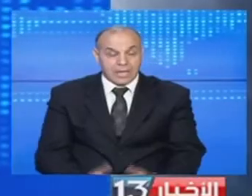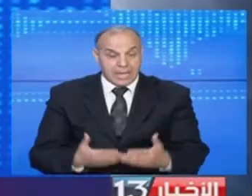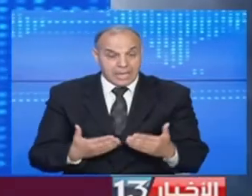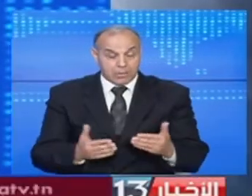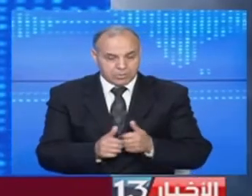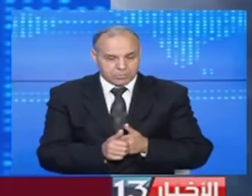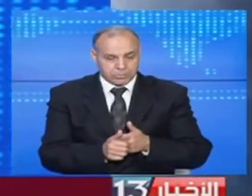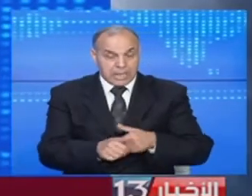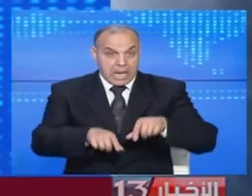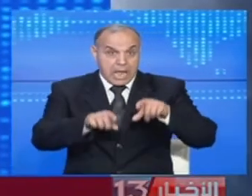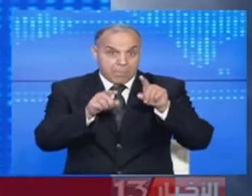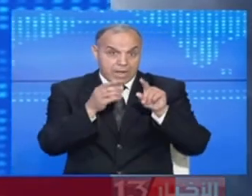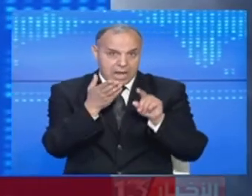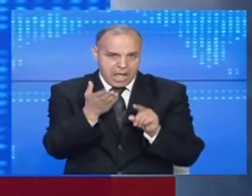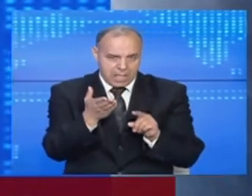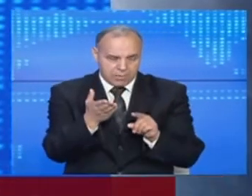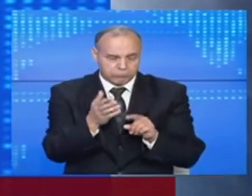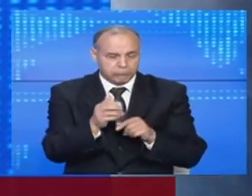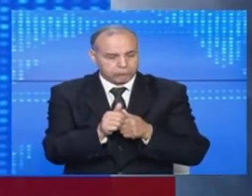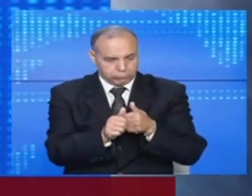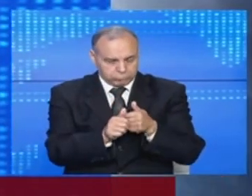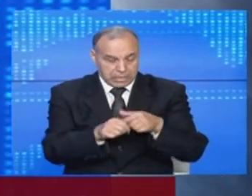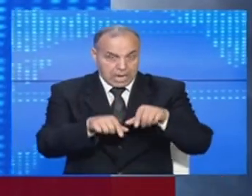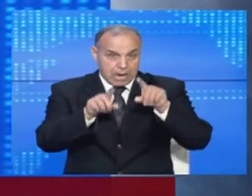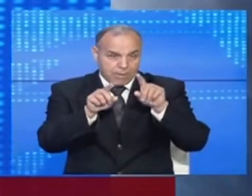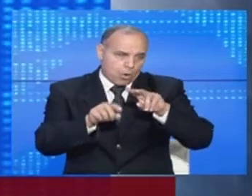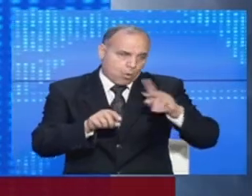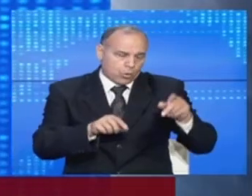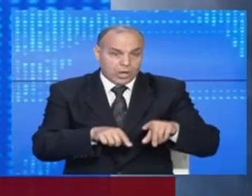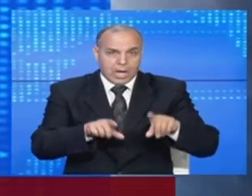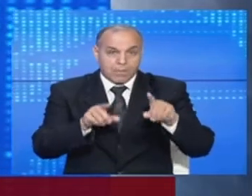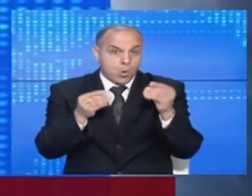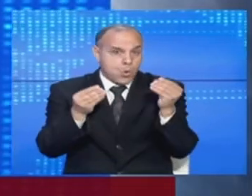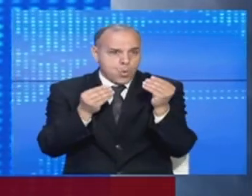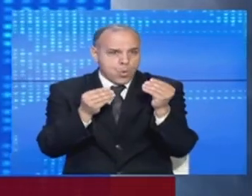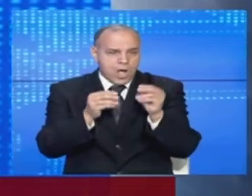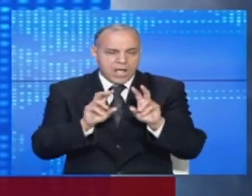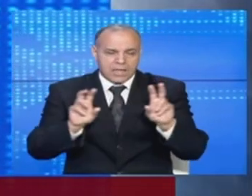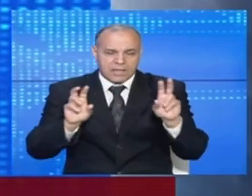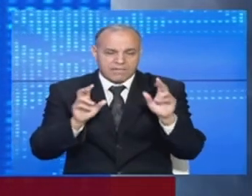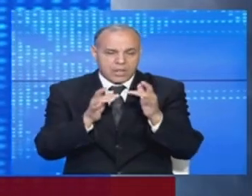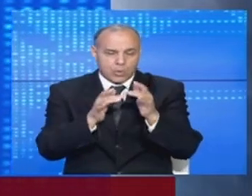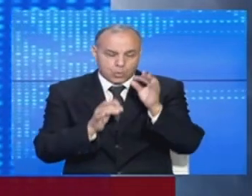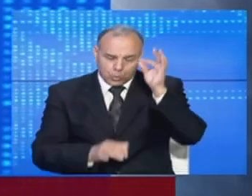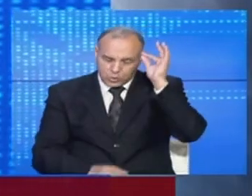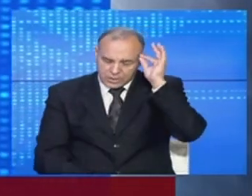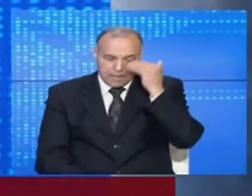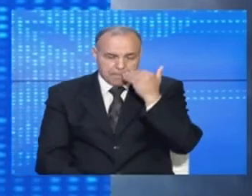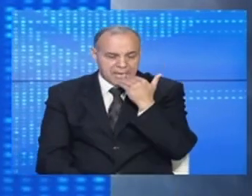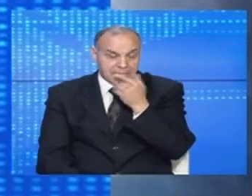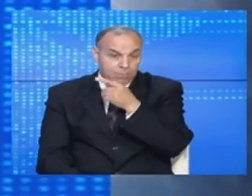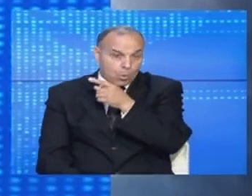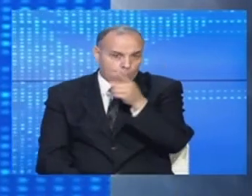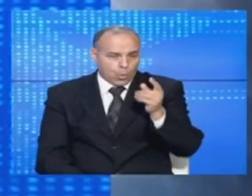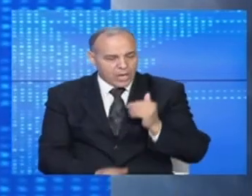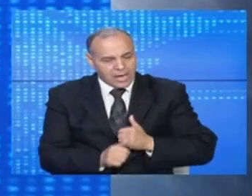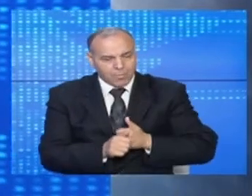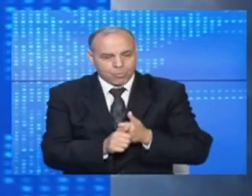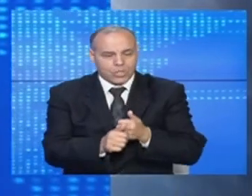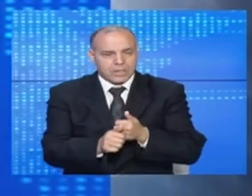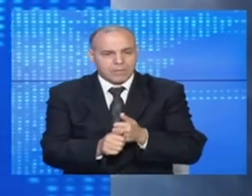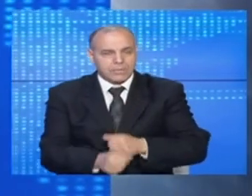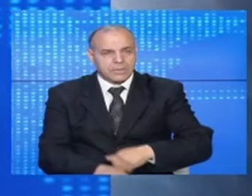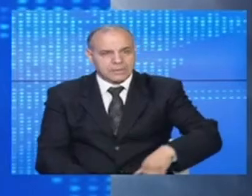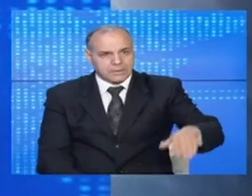ونشير في الختام لأنه بإمكانكم متابعة هذه النشرة وغيرها من الأخبار على بوابة التلفزة التوليسية شكرا على حسن